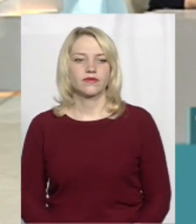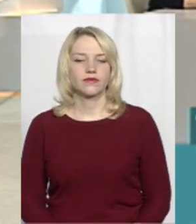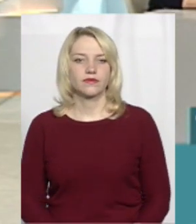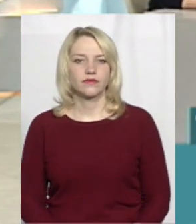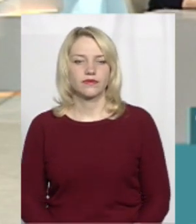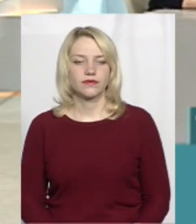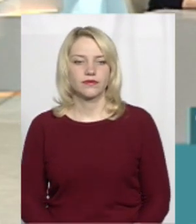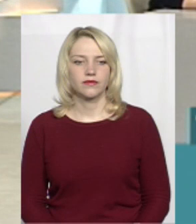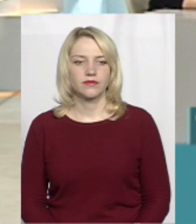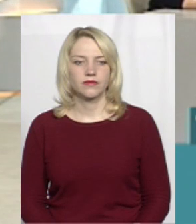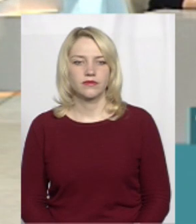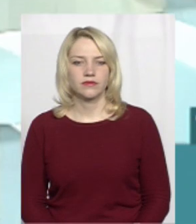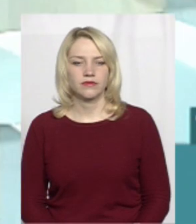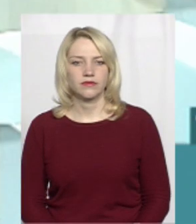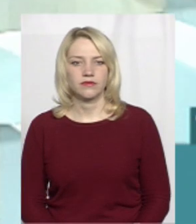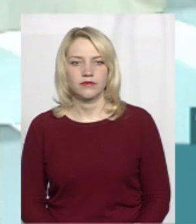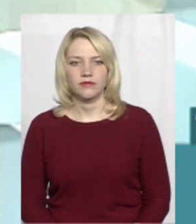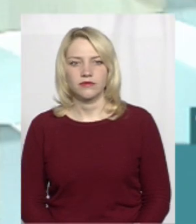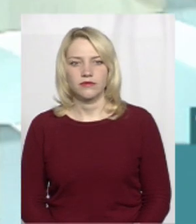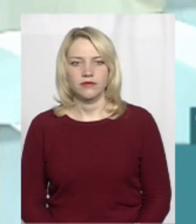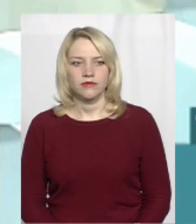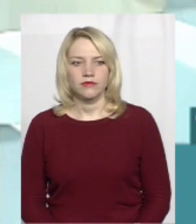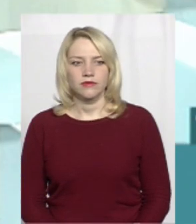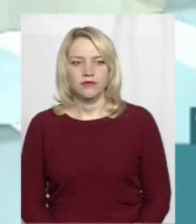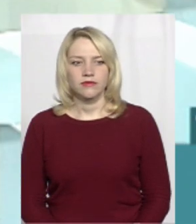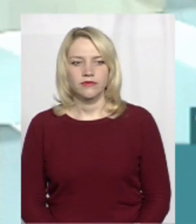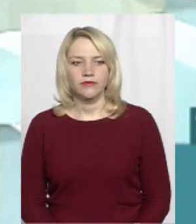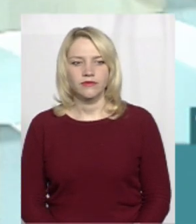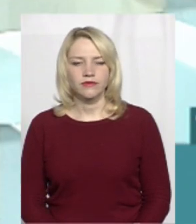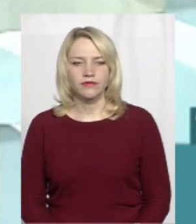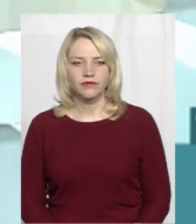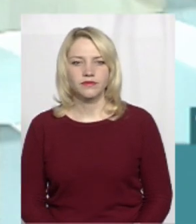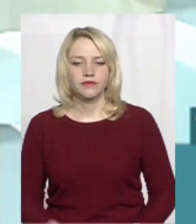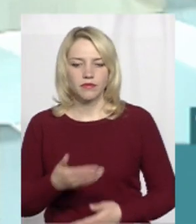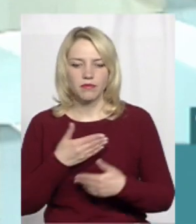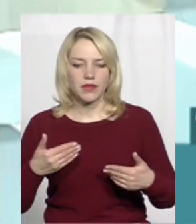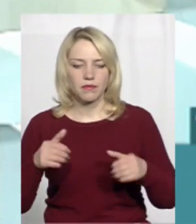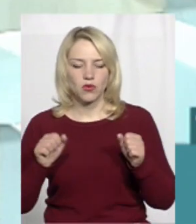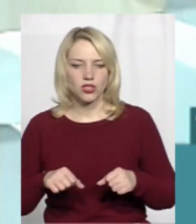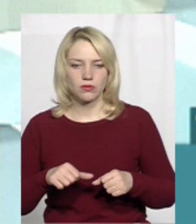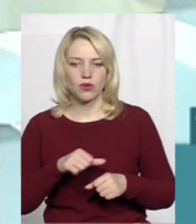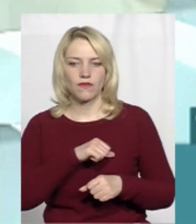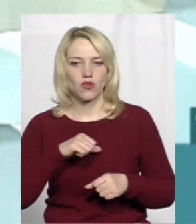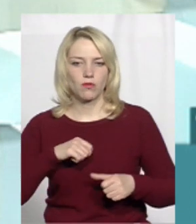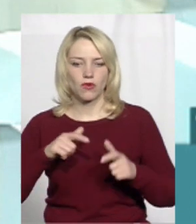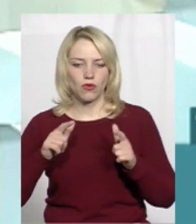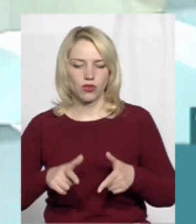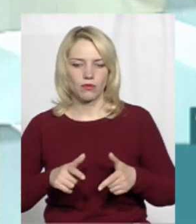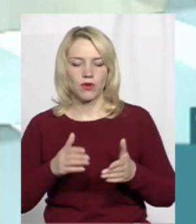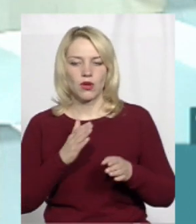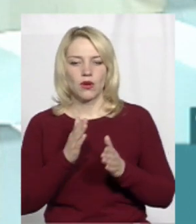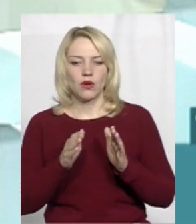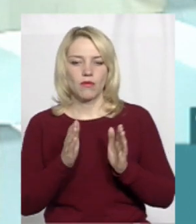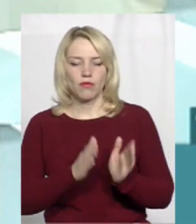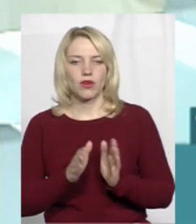Значить, ми можемо в добровольному порядку приглашати всіх